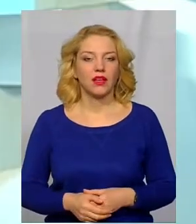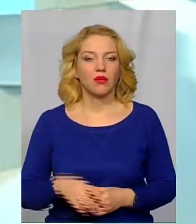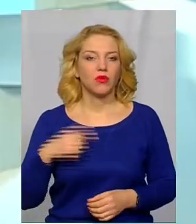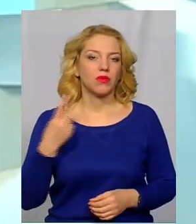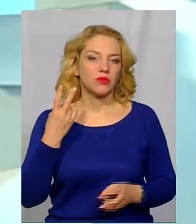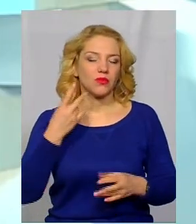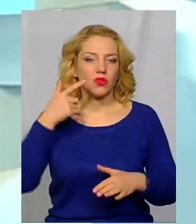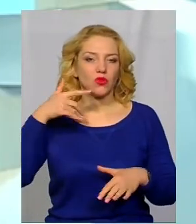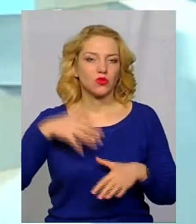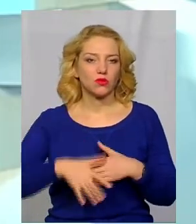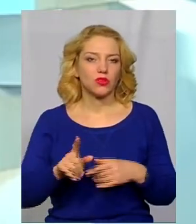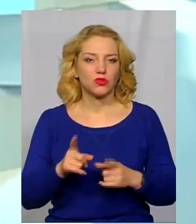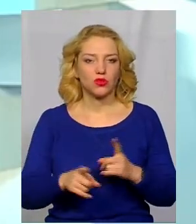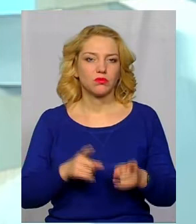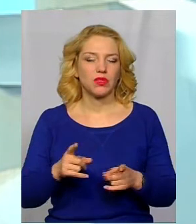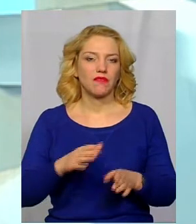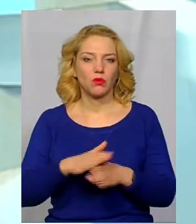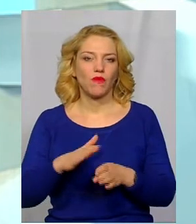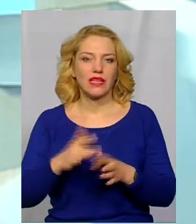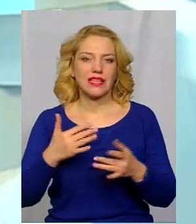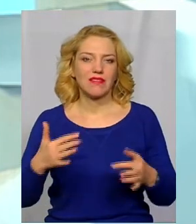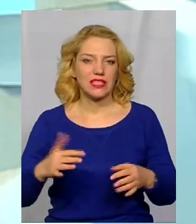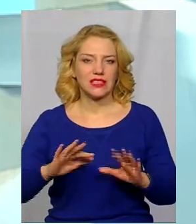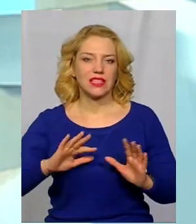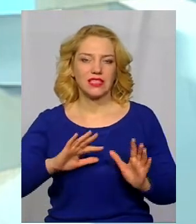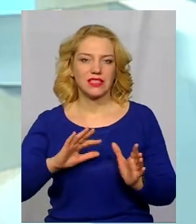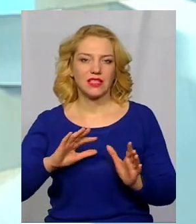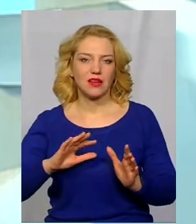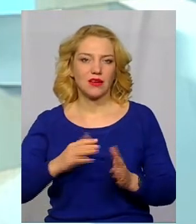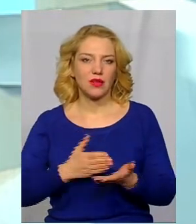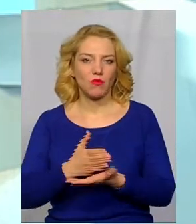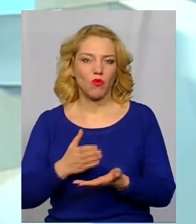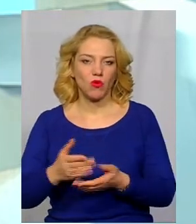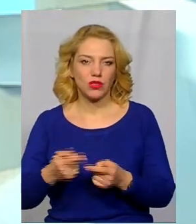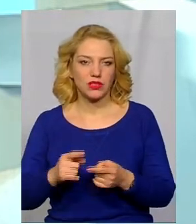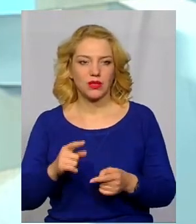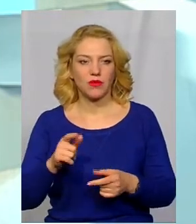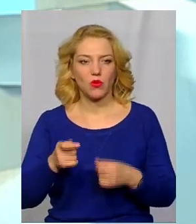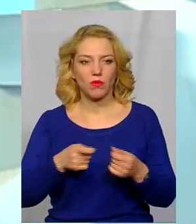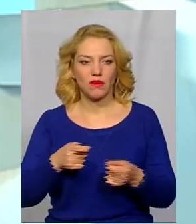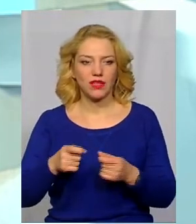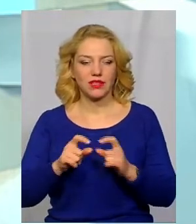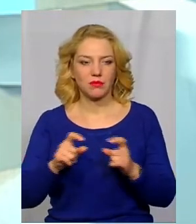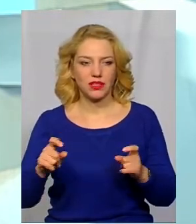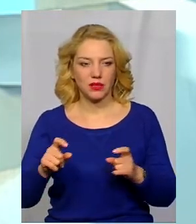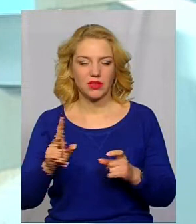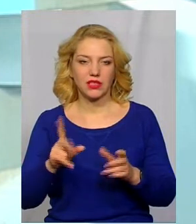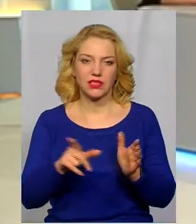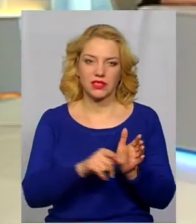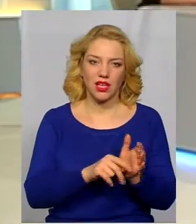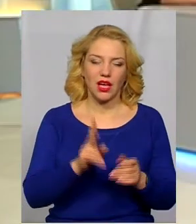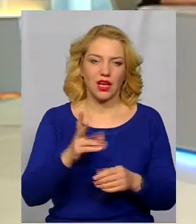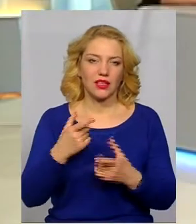що зміни відбуваються в різний спосіб. Десь департамент або управління приєднується до інших управління департаментів. Десь